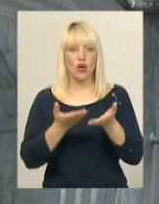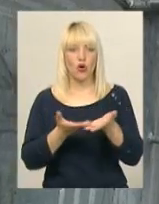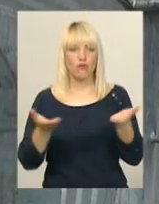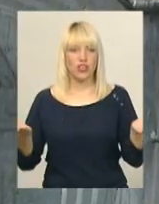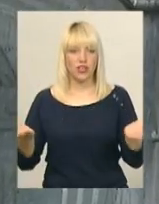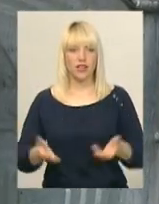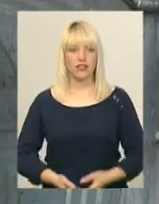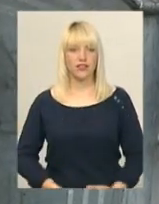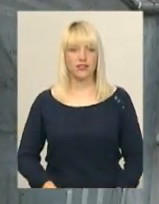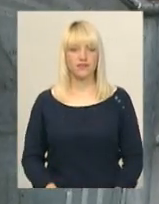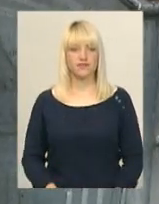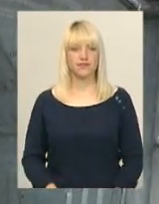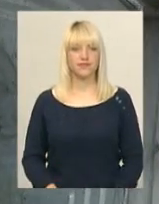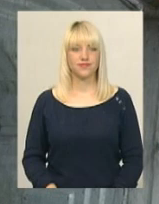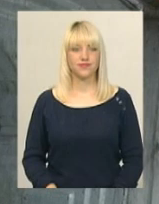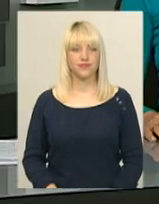Гришевський, новини «Поділяцентр».